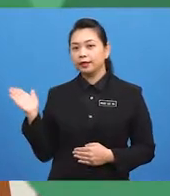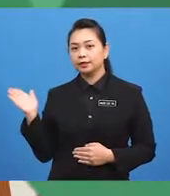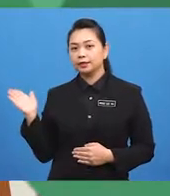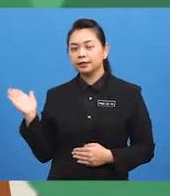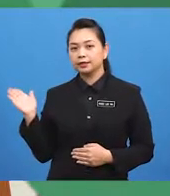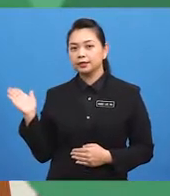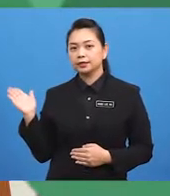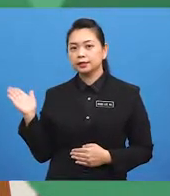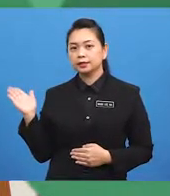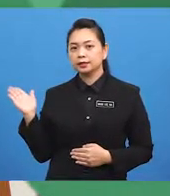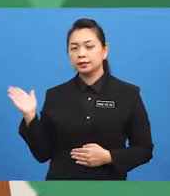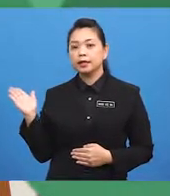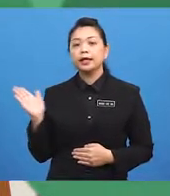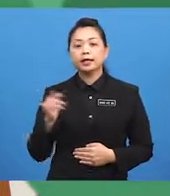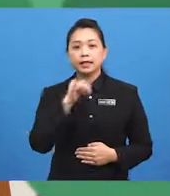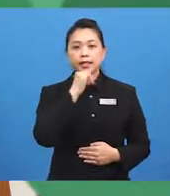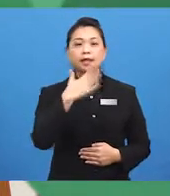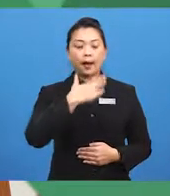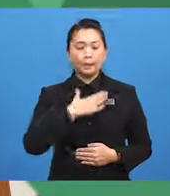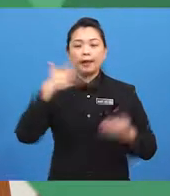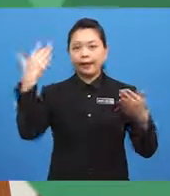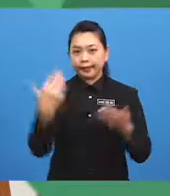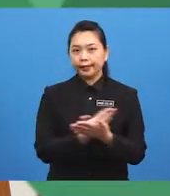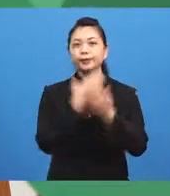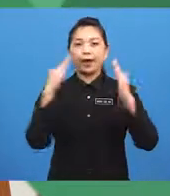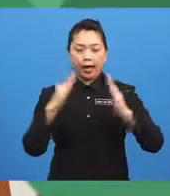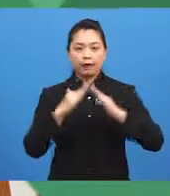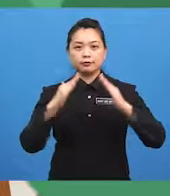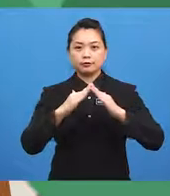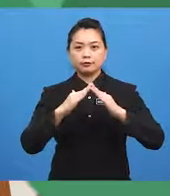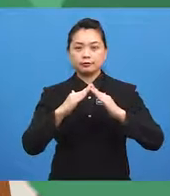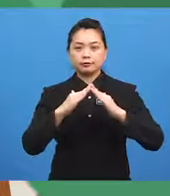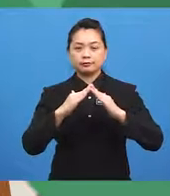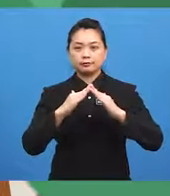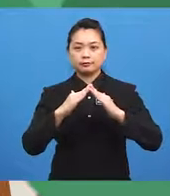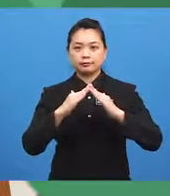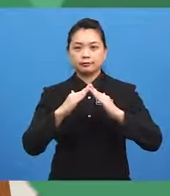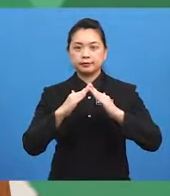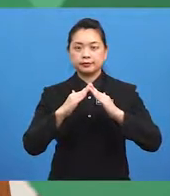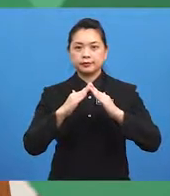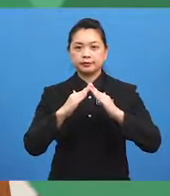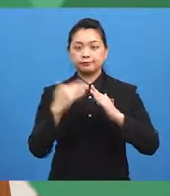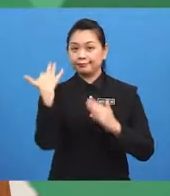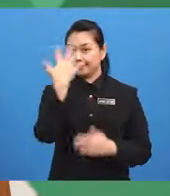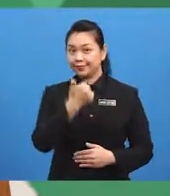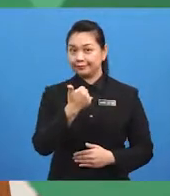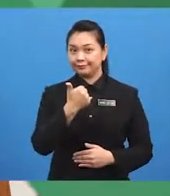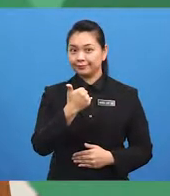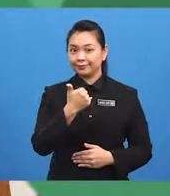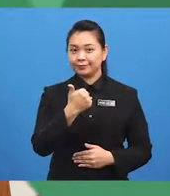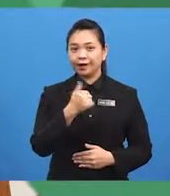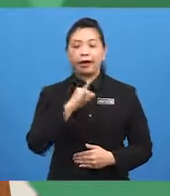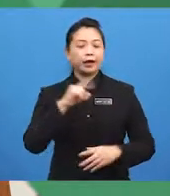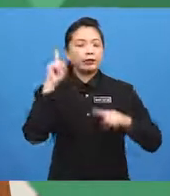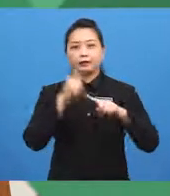Ini adalah rumah baru saya. Bukan itu cantik? Saya